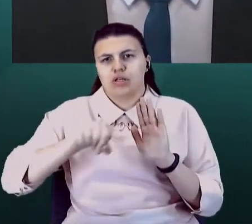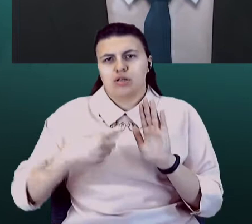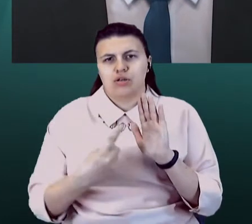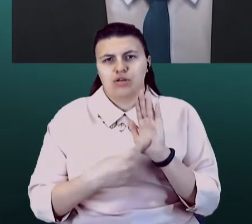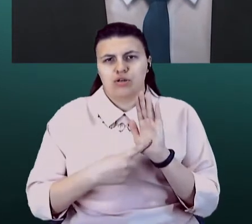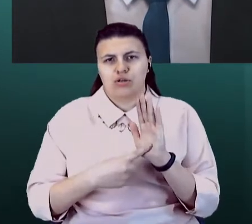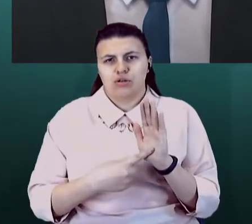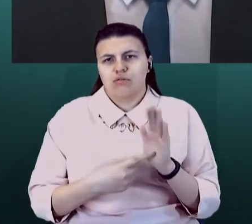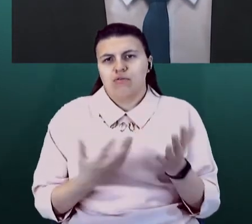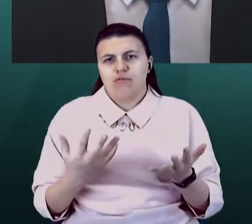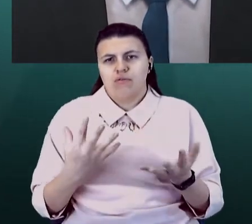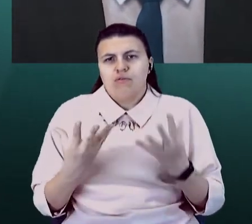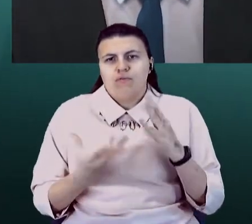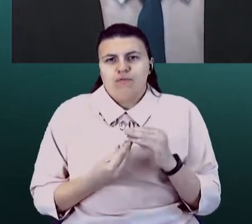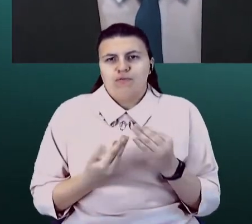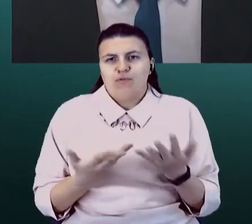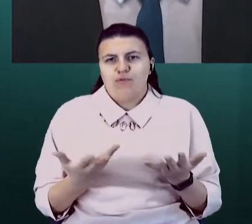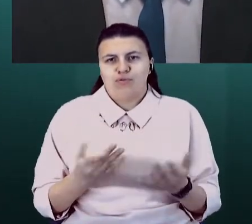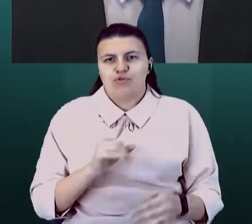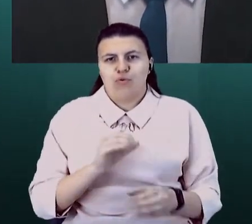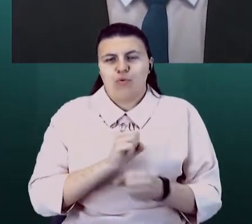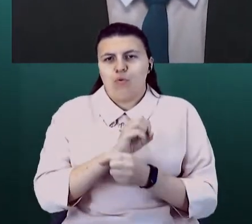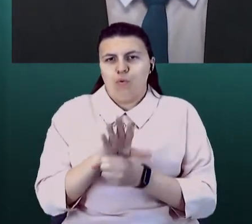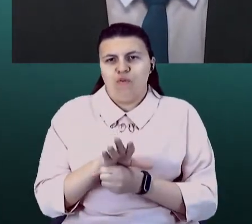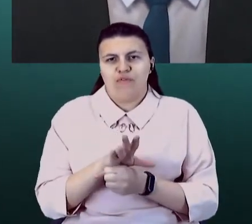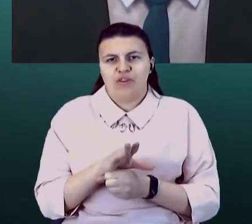шкодує нікого тут, можна сказати, в тому числі і президентів.